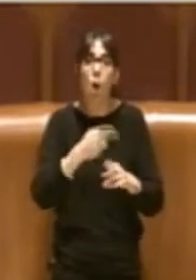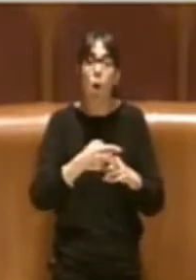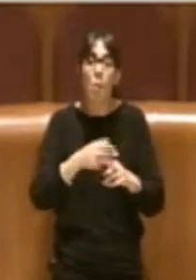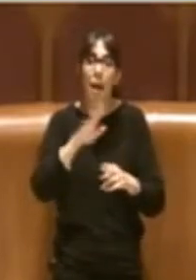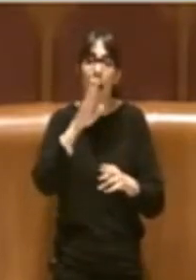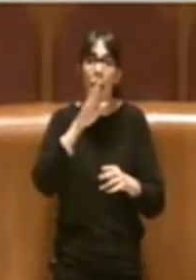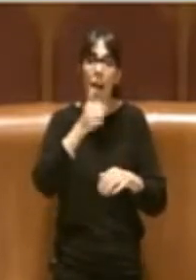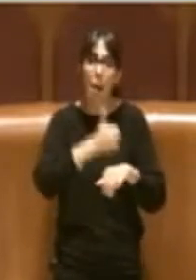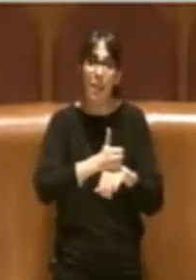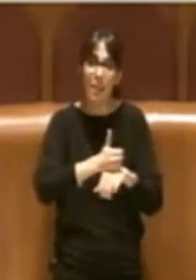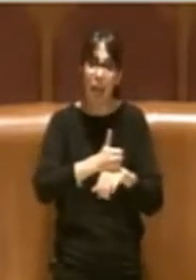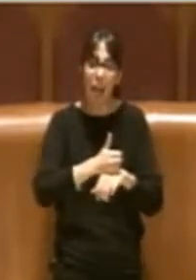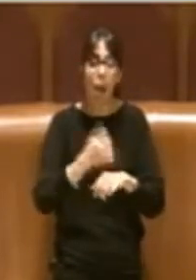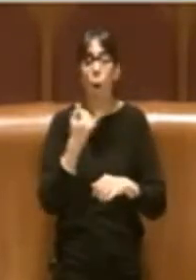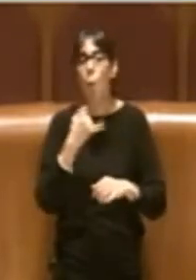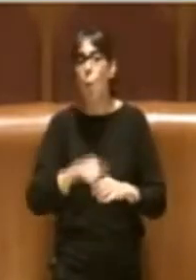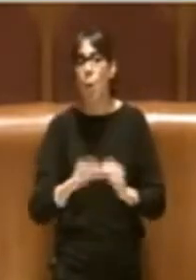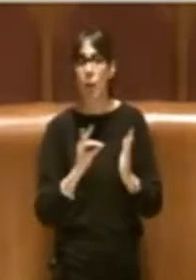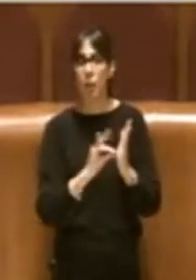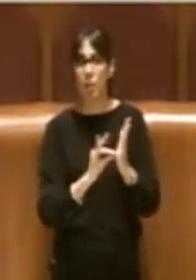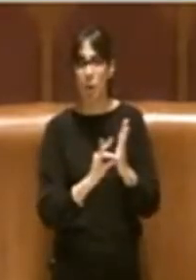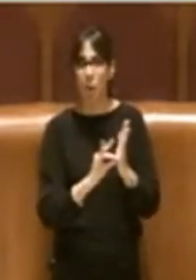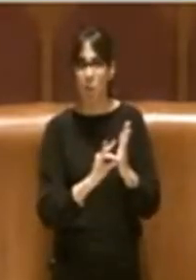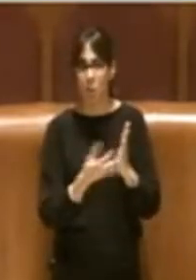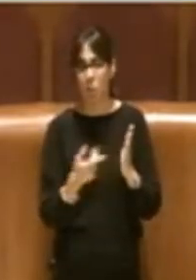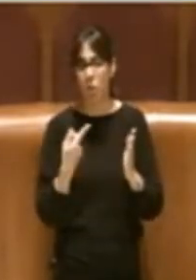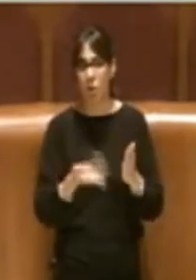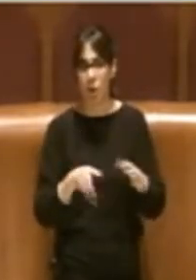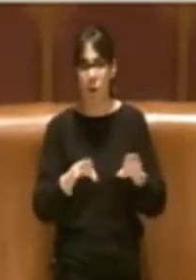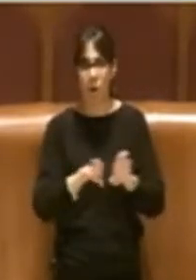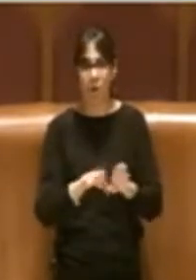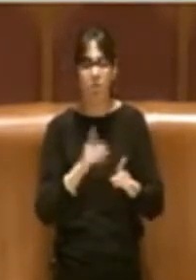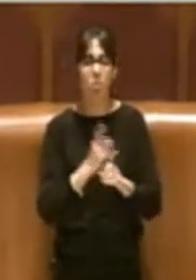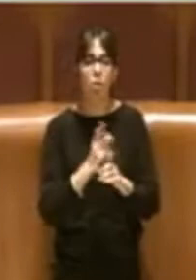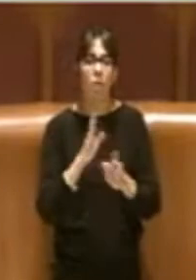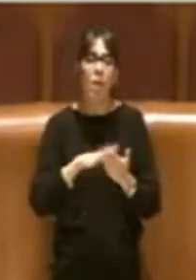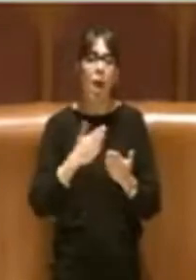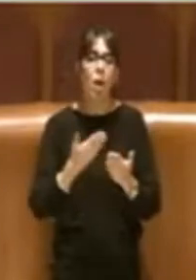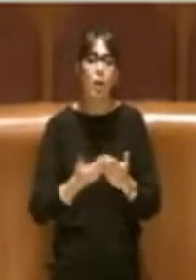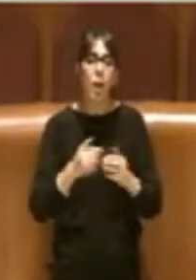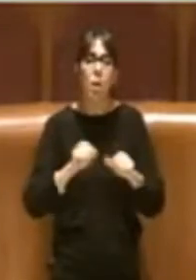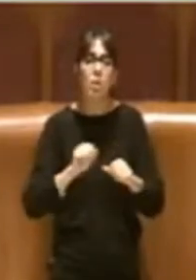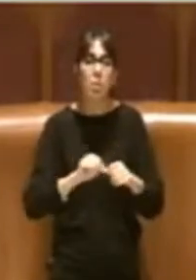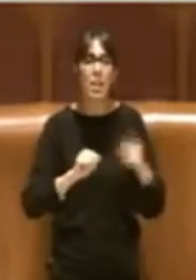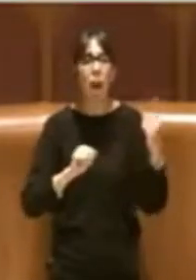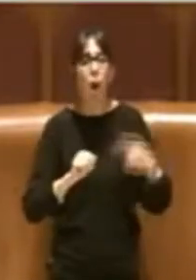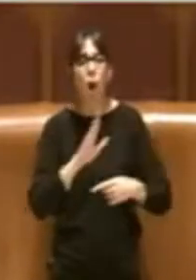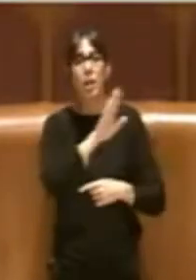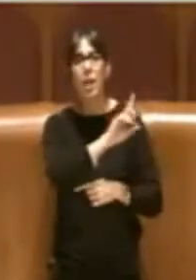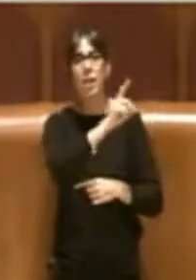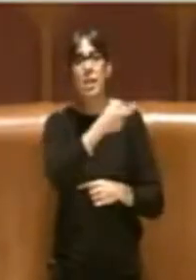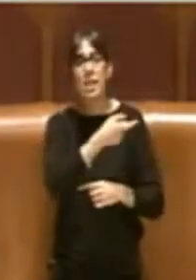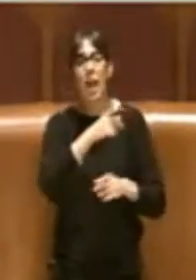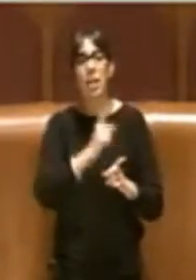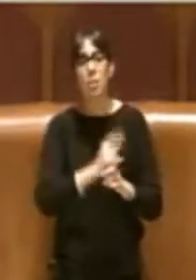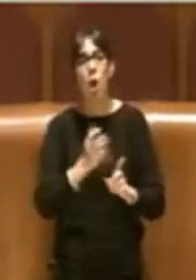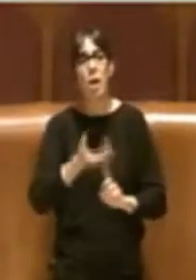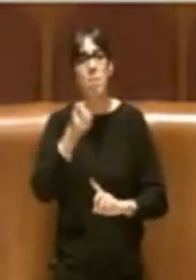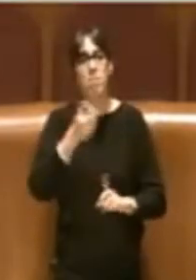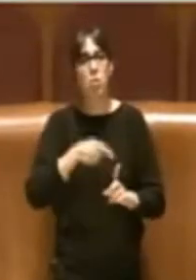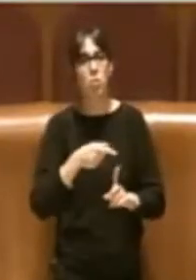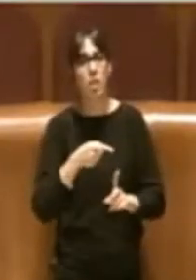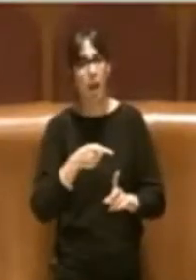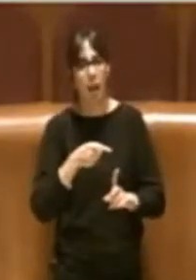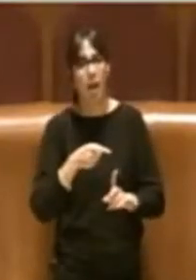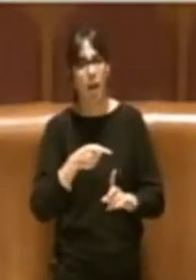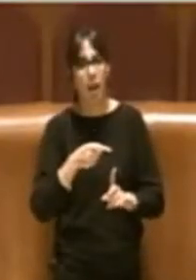chiudo, è a valutare la possibilità di impugnare l'ordinanza di Zingaretti perché secondo noi ci sono gli estremi